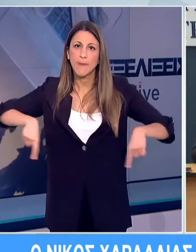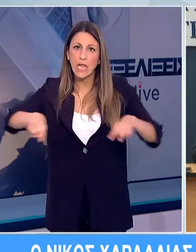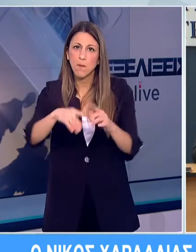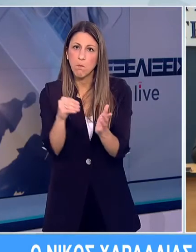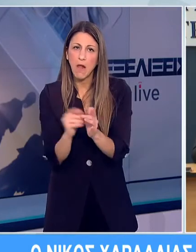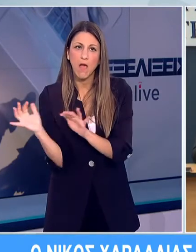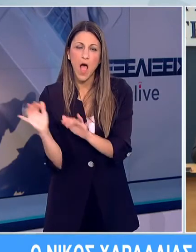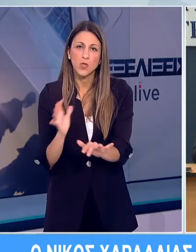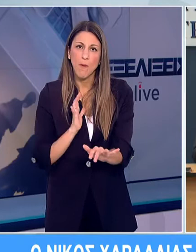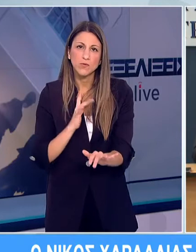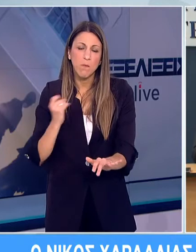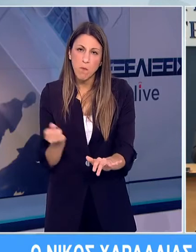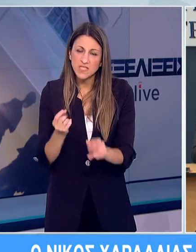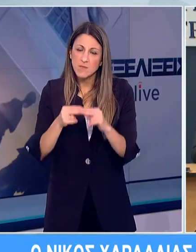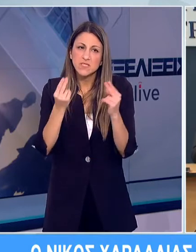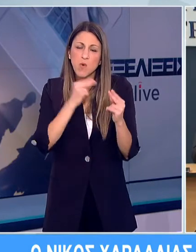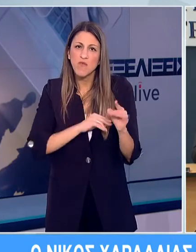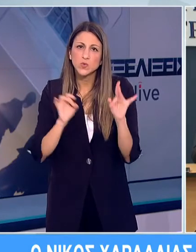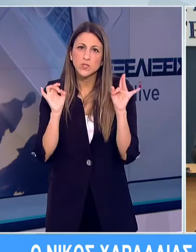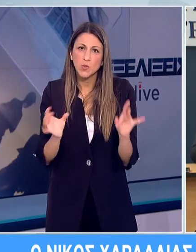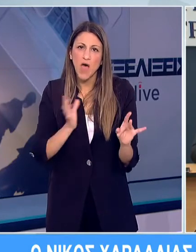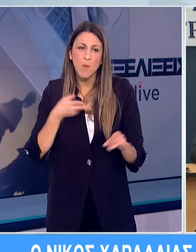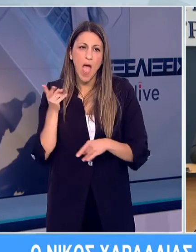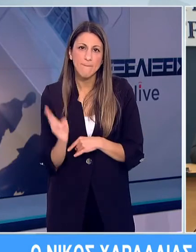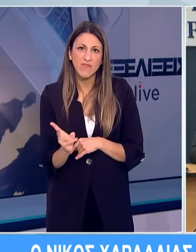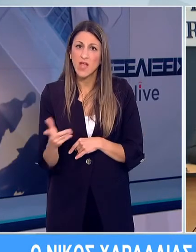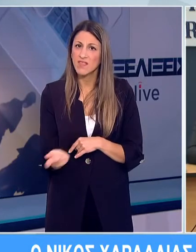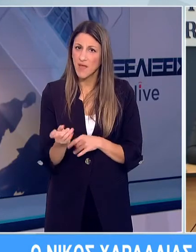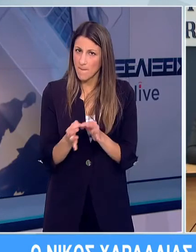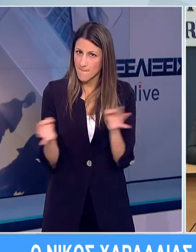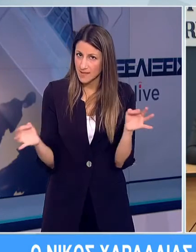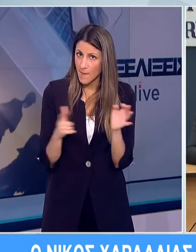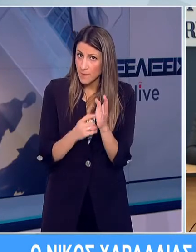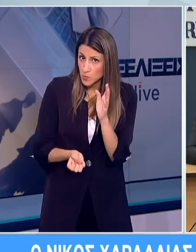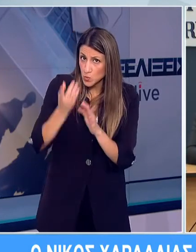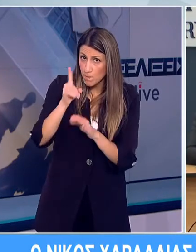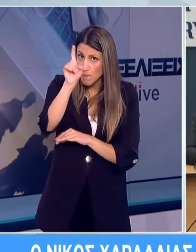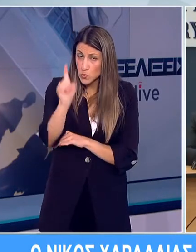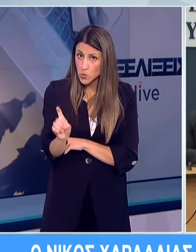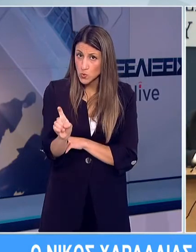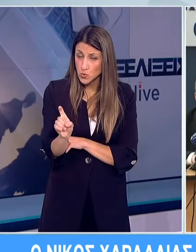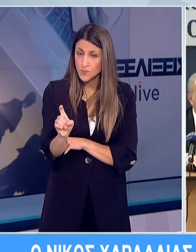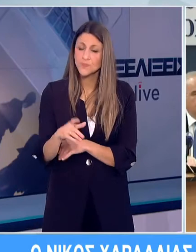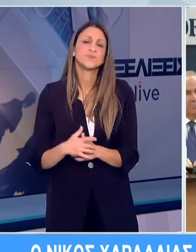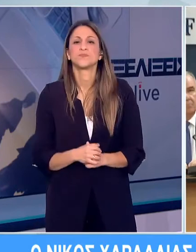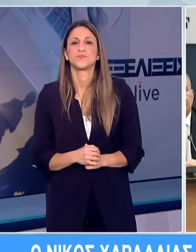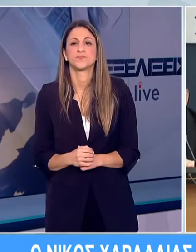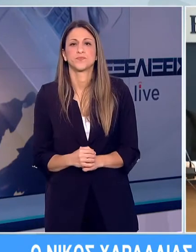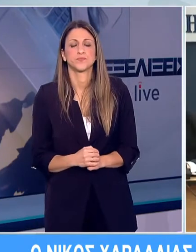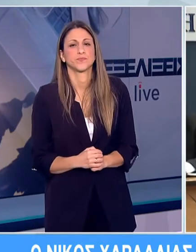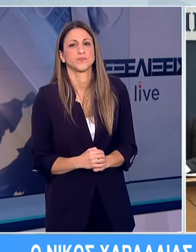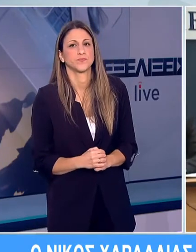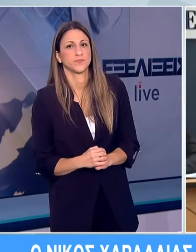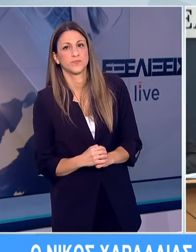πάρετε περισσότερα ή πιο αυστηρά μέτρα για να αποτρέψετε την ενδεχόμενη έξαρση κουρουσμάτων κορονοϊού. Νομίζω η εικόνα μας είναι